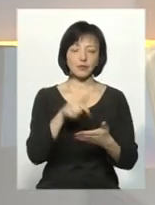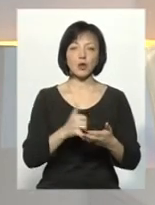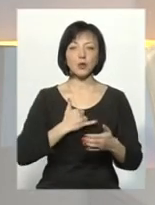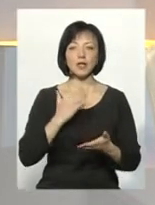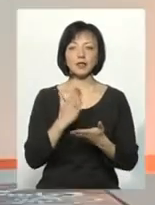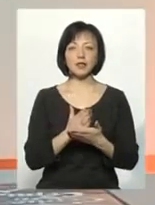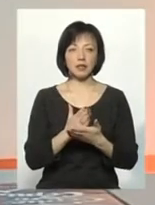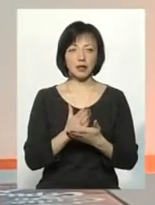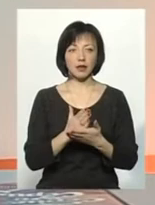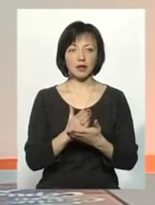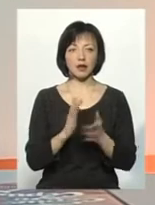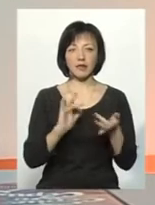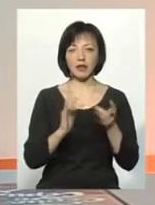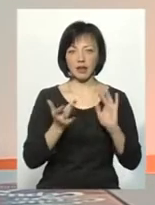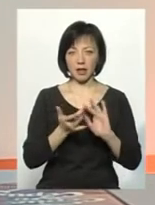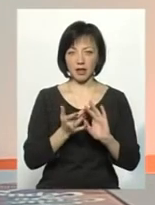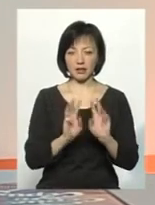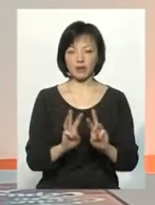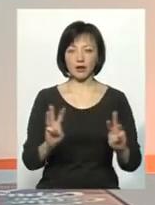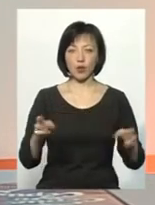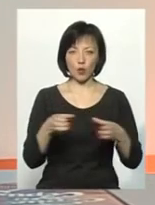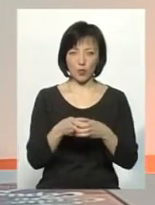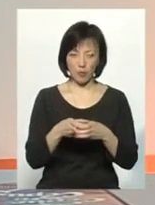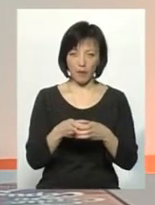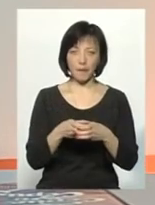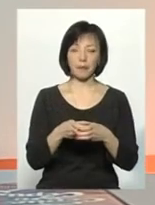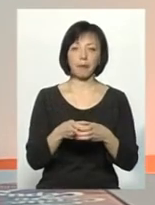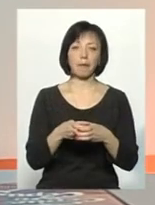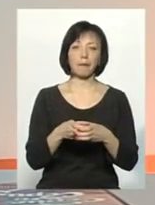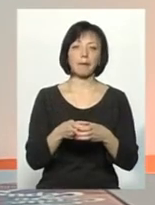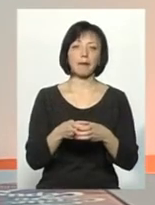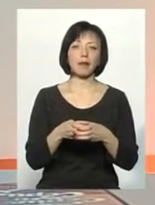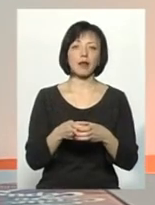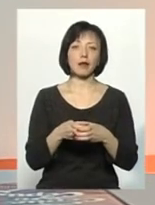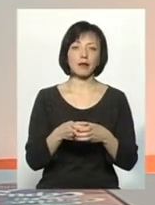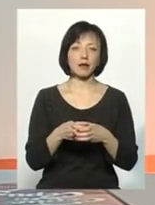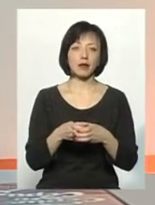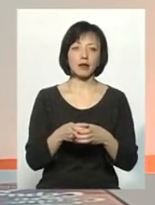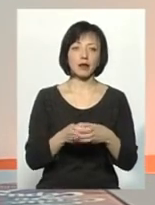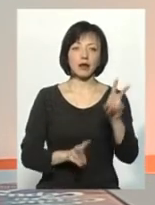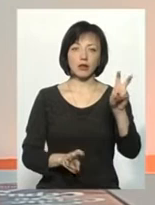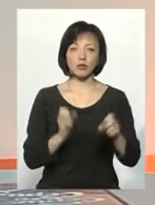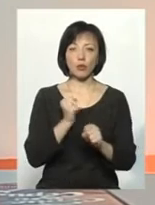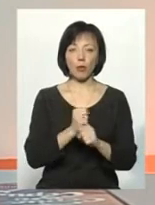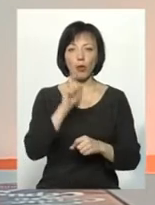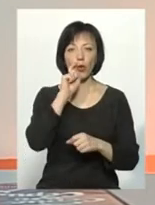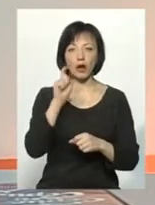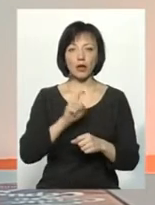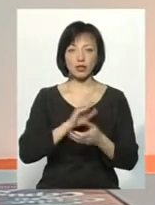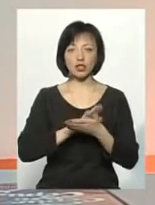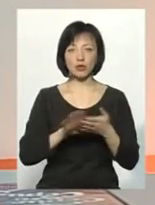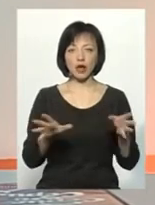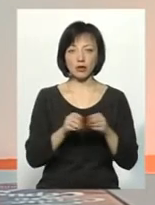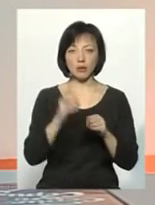соціальна мережа, в нас є група в соціальній мережі. Зробимо Україну чисто і разом, Хмельницький.